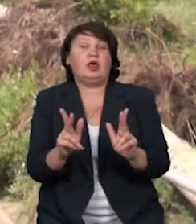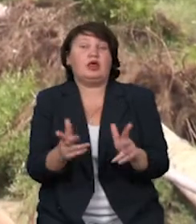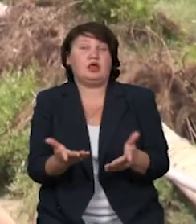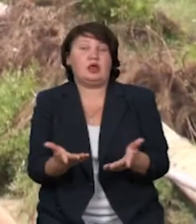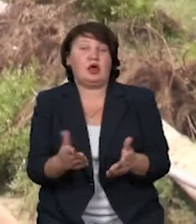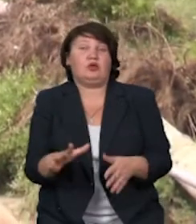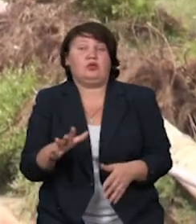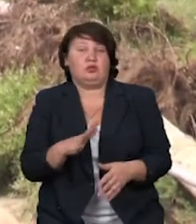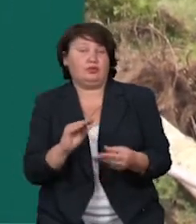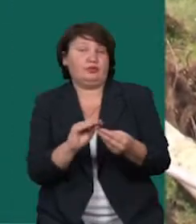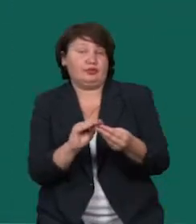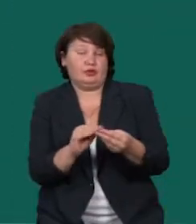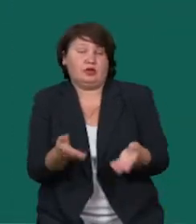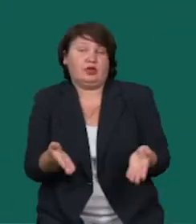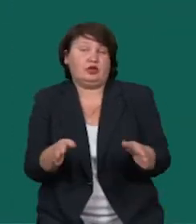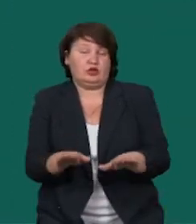було, так воно і залишилось.